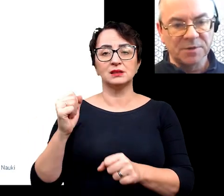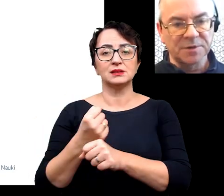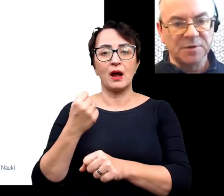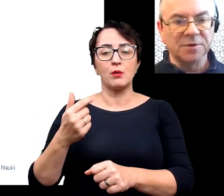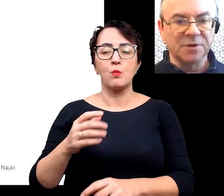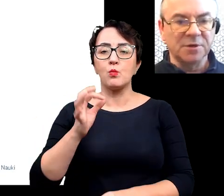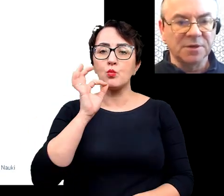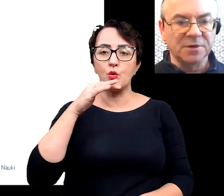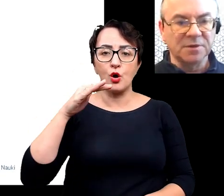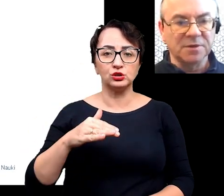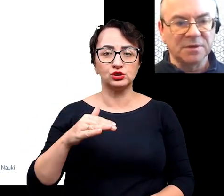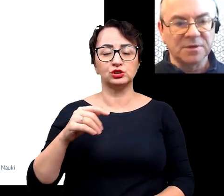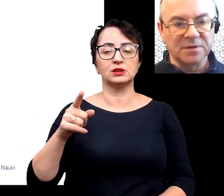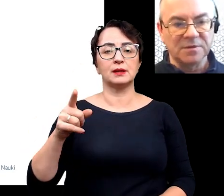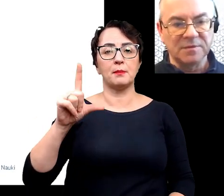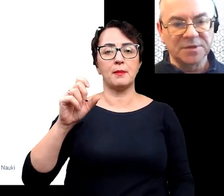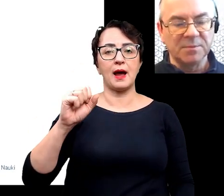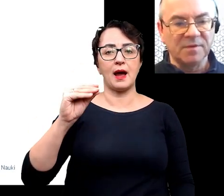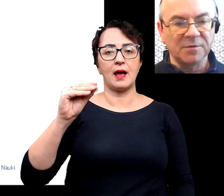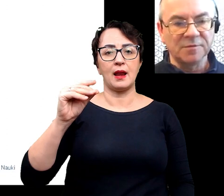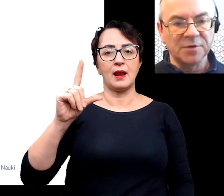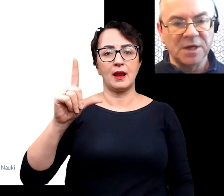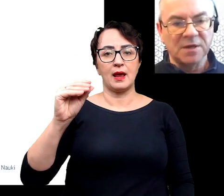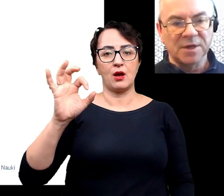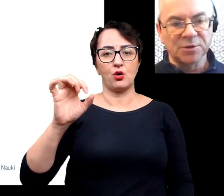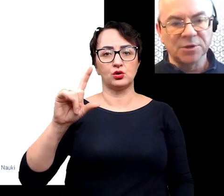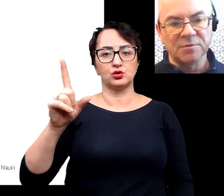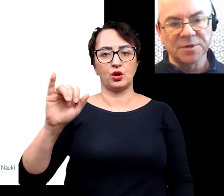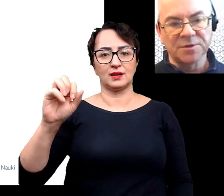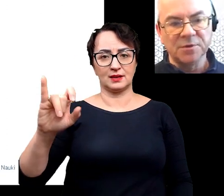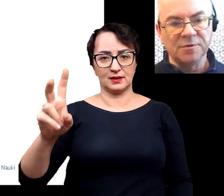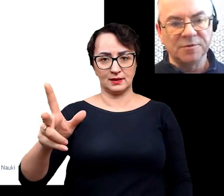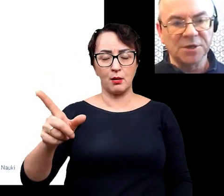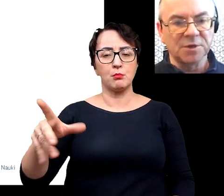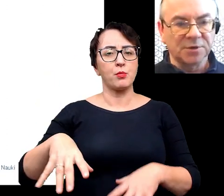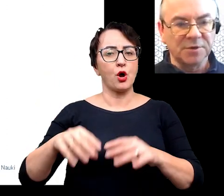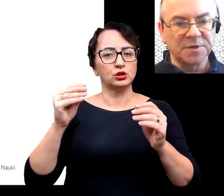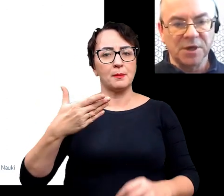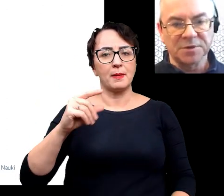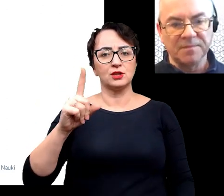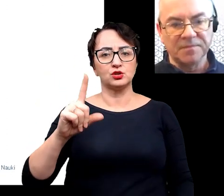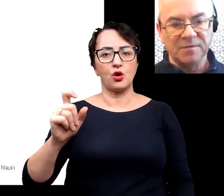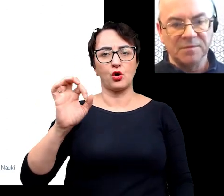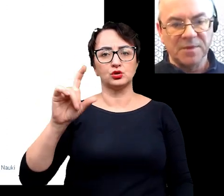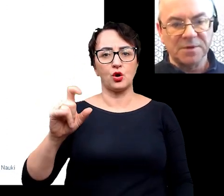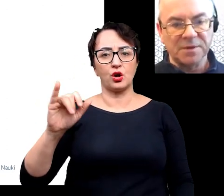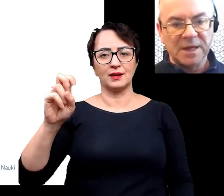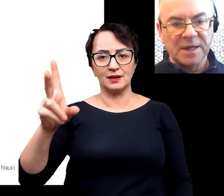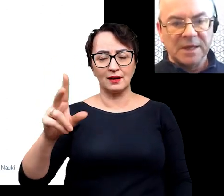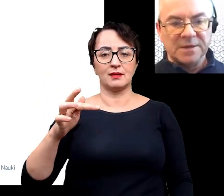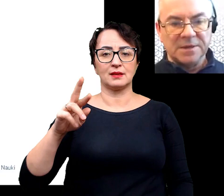młodszego paleozoiku. One występowały również na początku mezozoiku, w triasie, pod koniec triasu